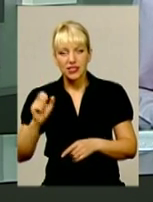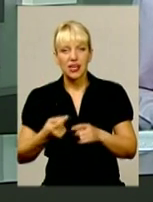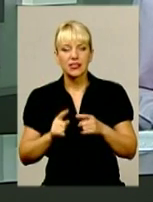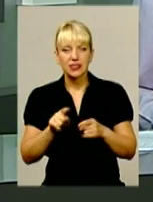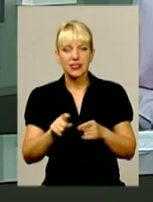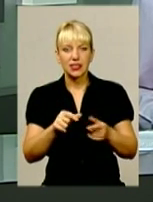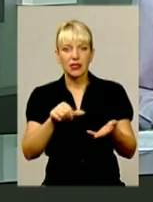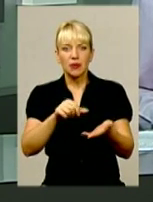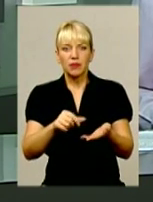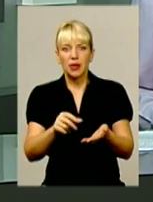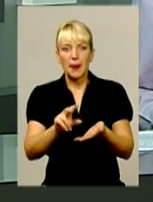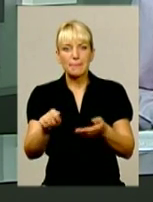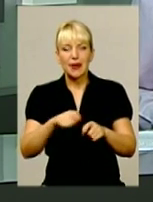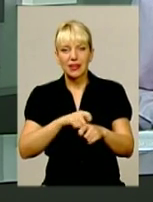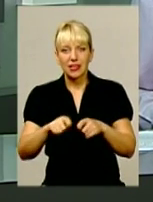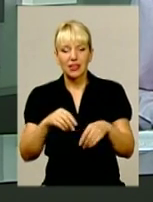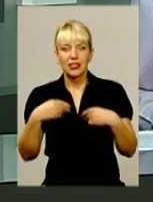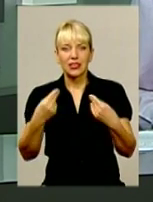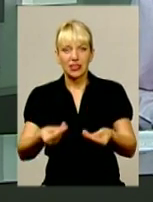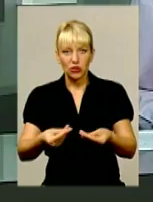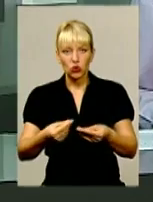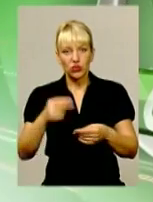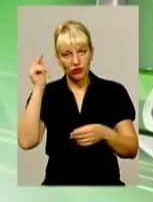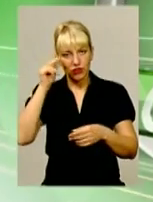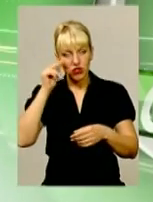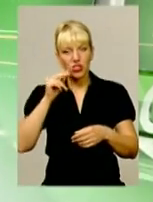вивчення часів народження роду людського.